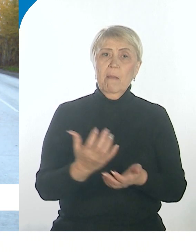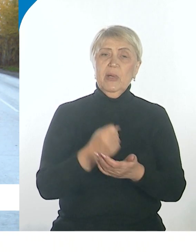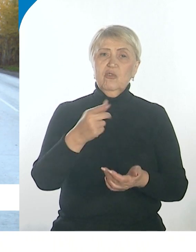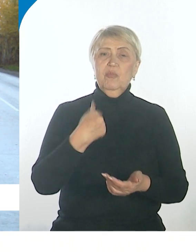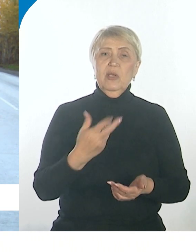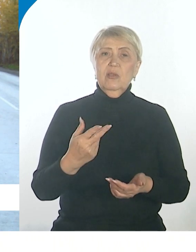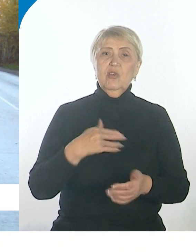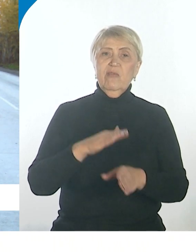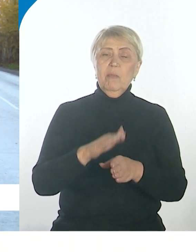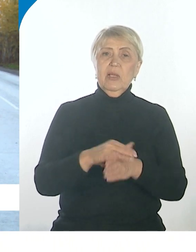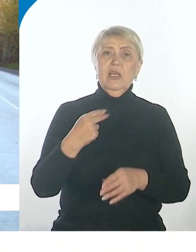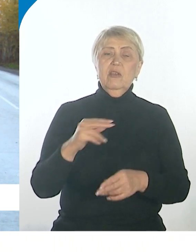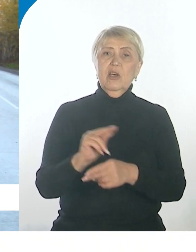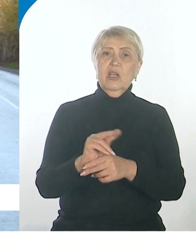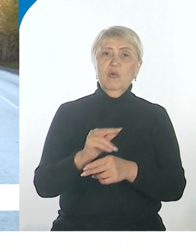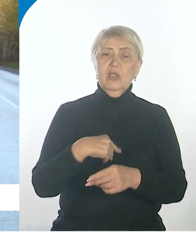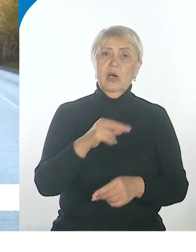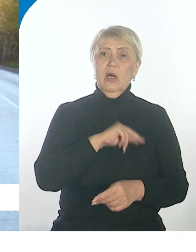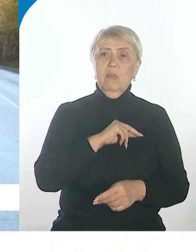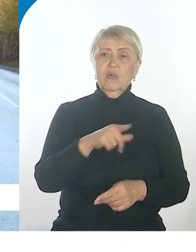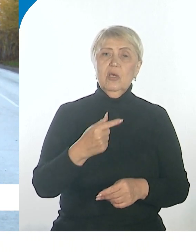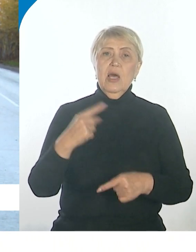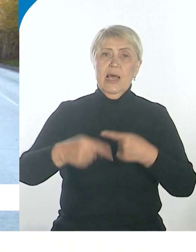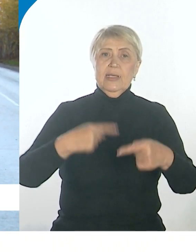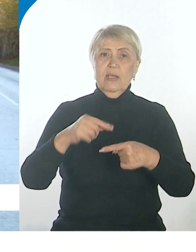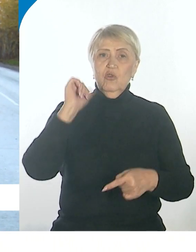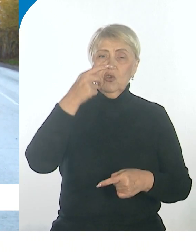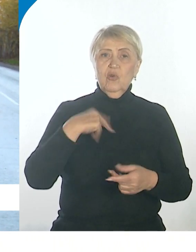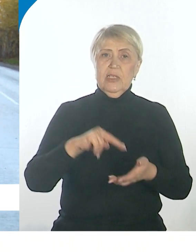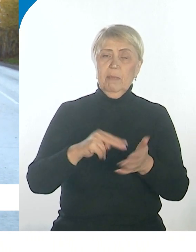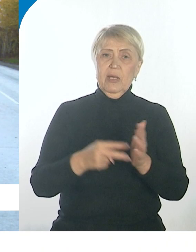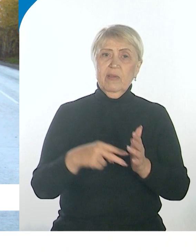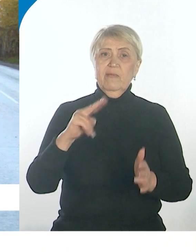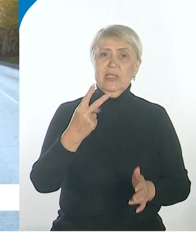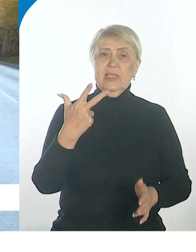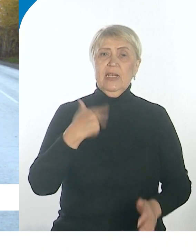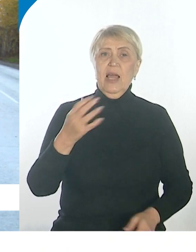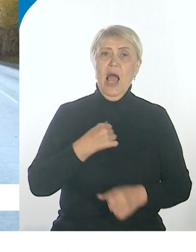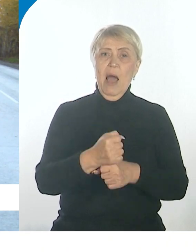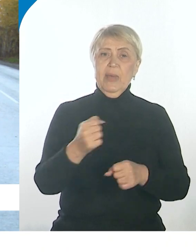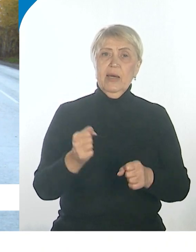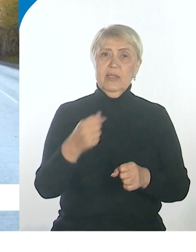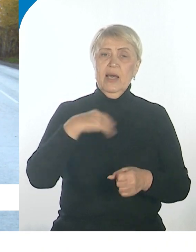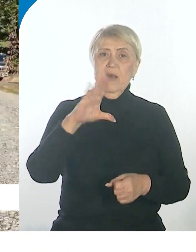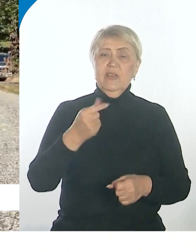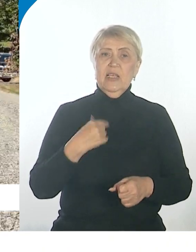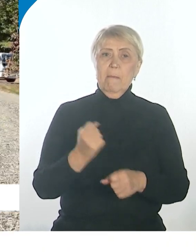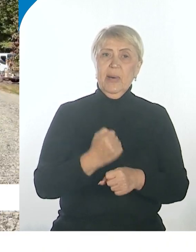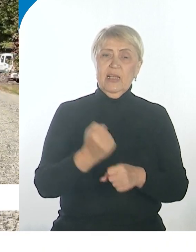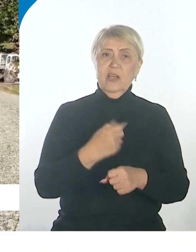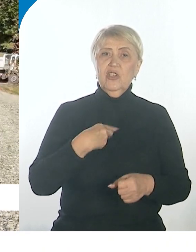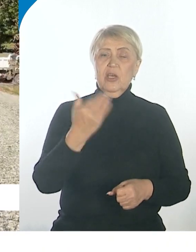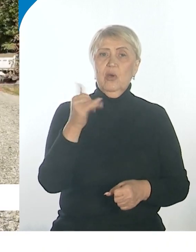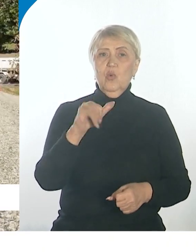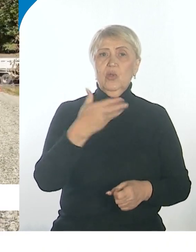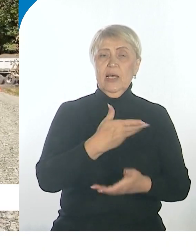ремонтных работ уже следующего года. То есть на следующий год у нас запланировано 23 объекта. Все подрядчики, это их у нас